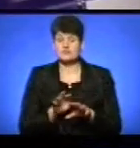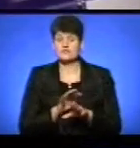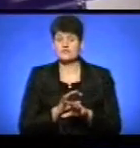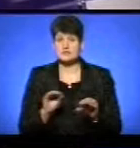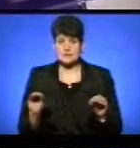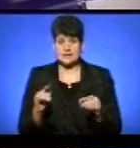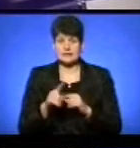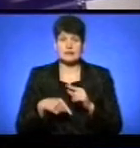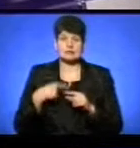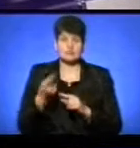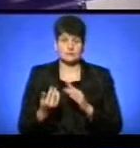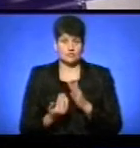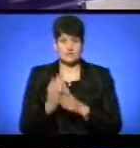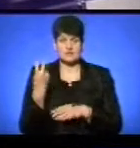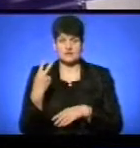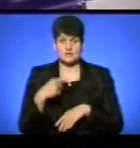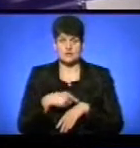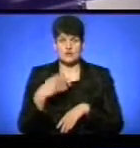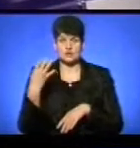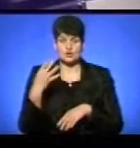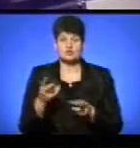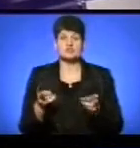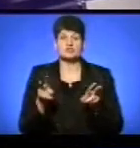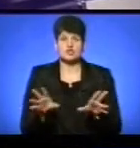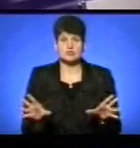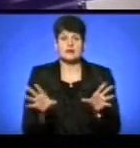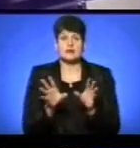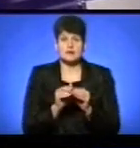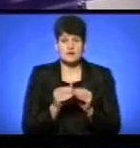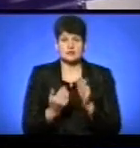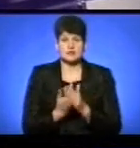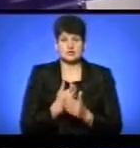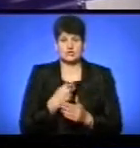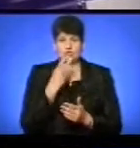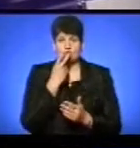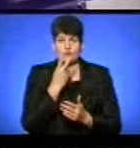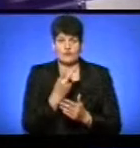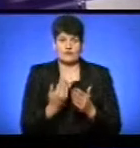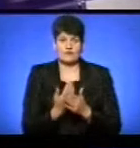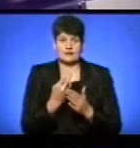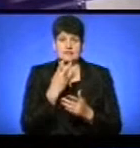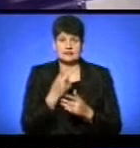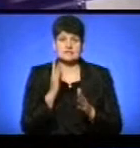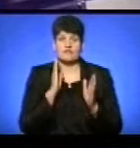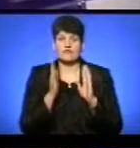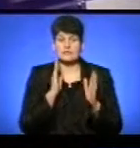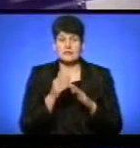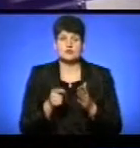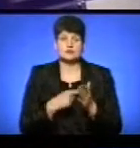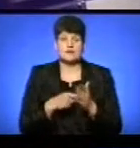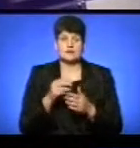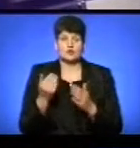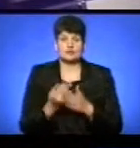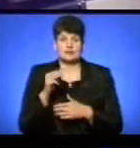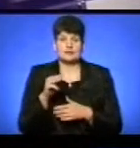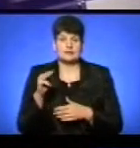мене все. Наступний наш випуск о 20.40. Залишайтеся разом з нами. Наші новини переглядайте у Фейсбуці на сторінці новини ТТБ